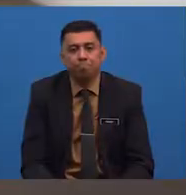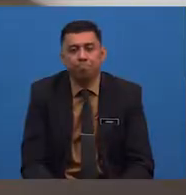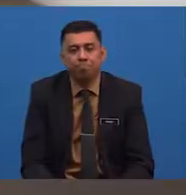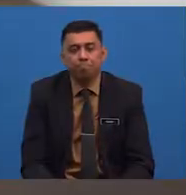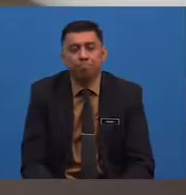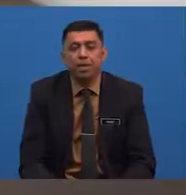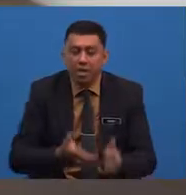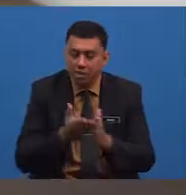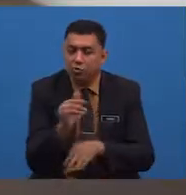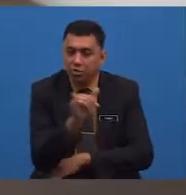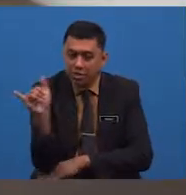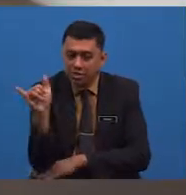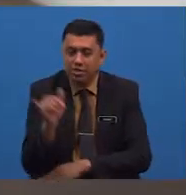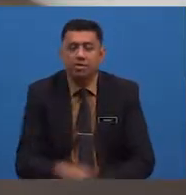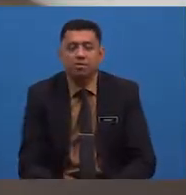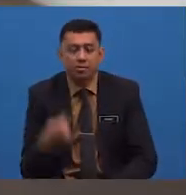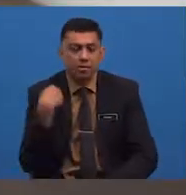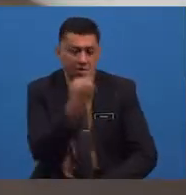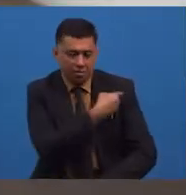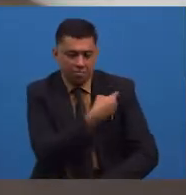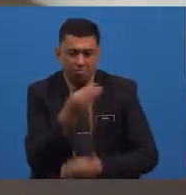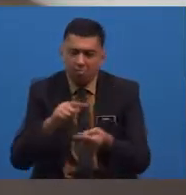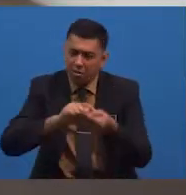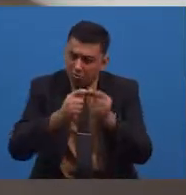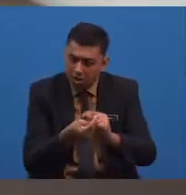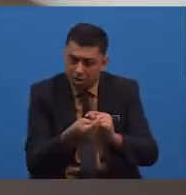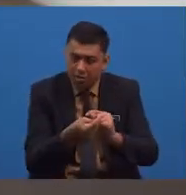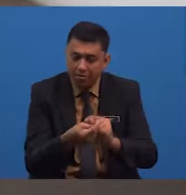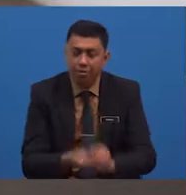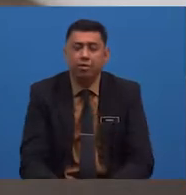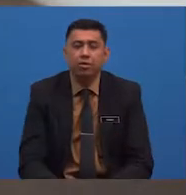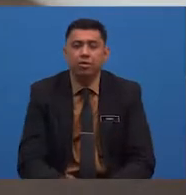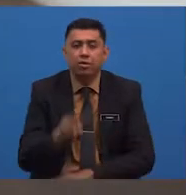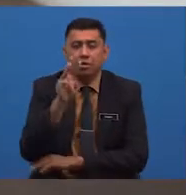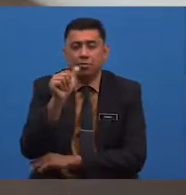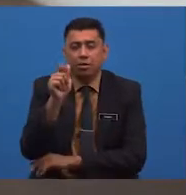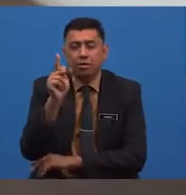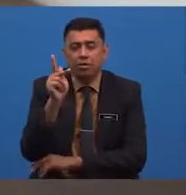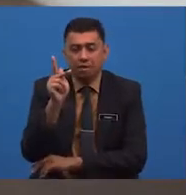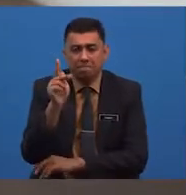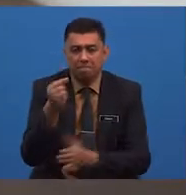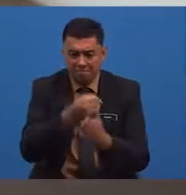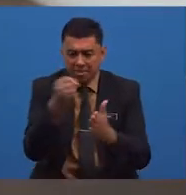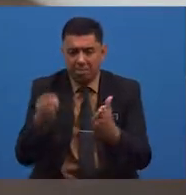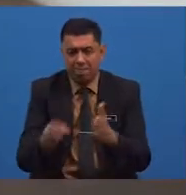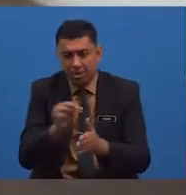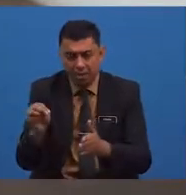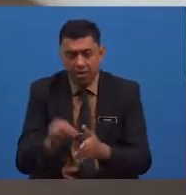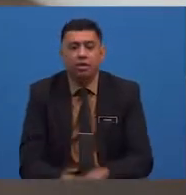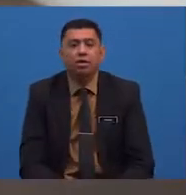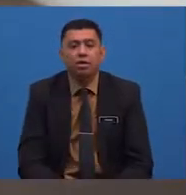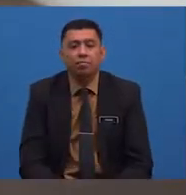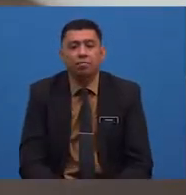Seterusnya, kita beralih kepada watak sampingan dalam prosa asal